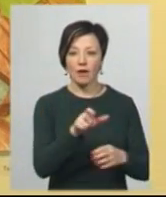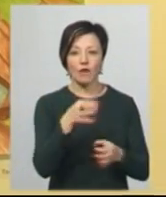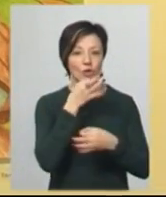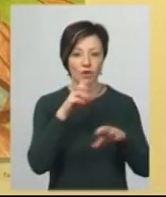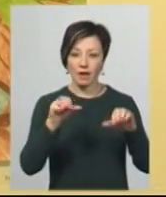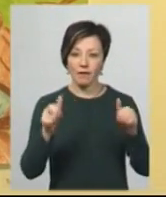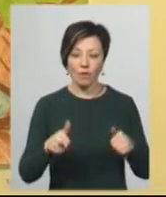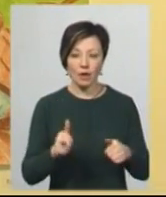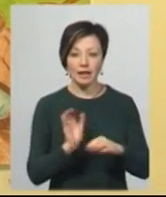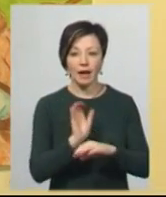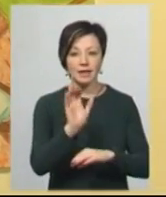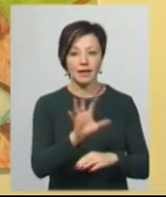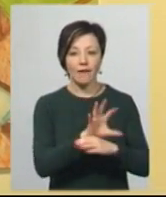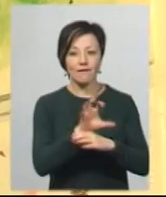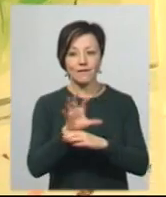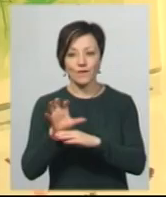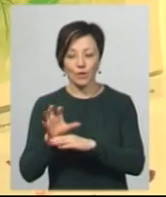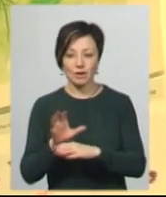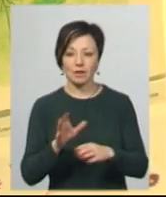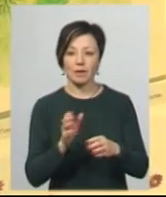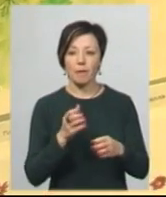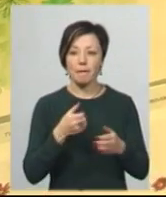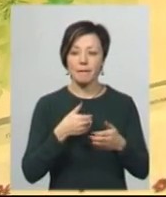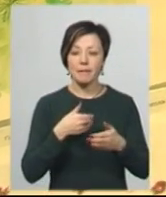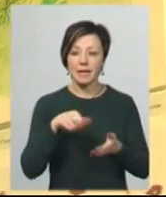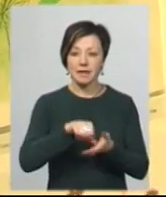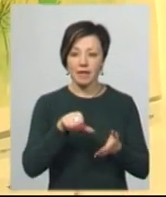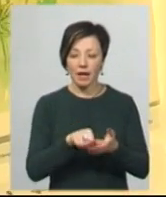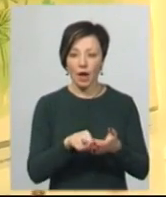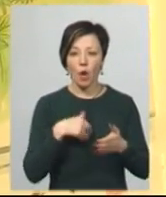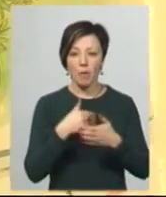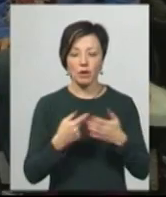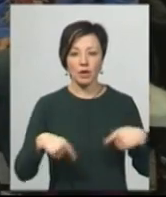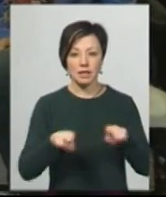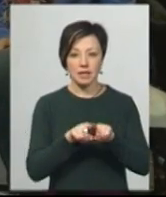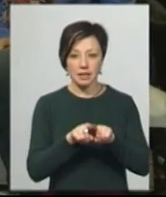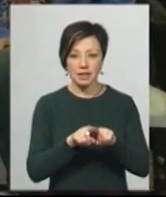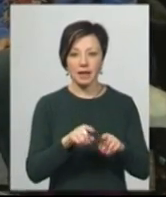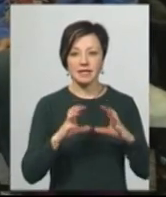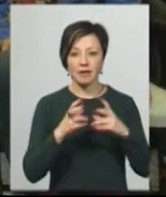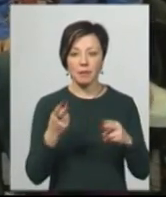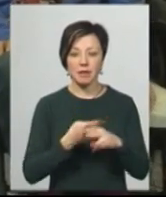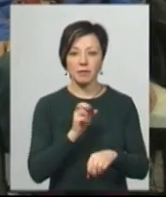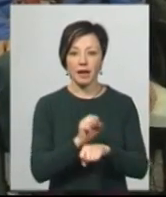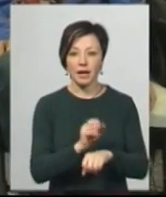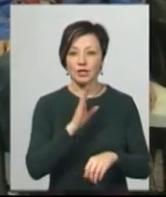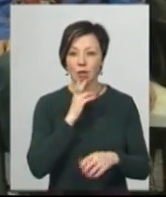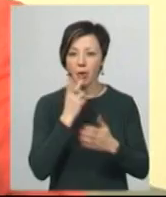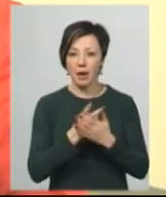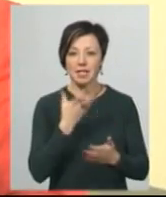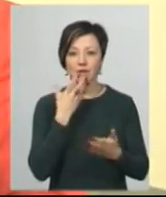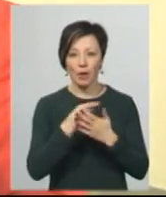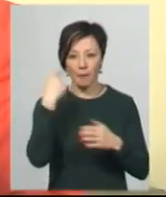довільній формі з надісланих представниками Хмельницької громадської організації «Світ без бар'єрів» фотографій. Наталія Аксенченко сьогодні вперше побачила свої